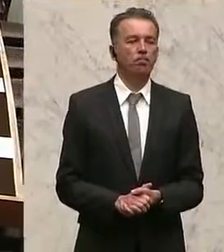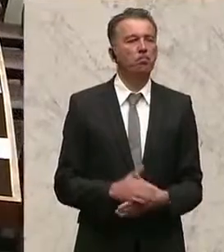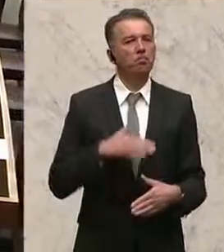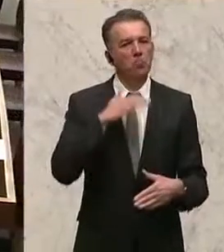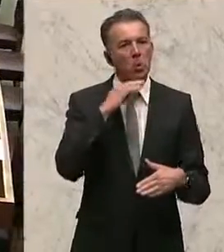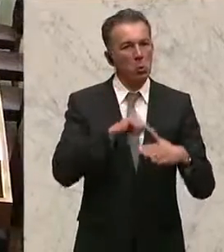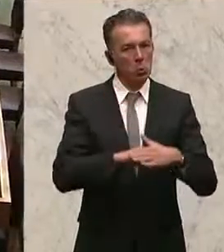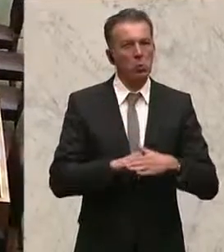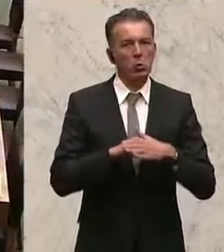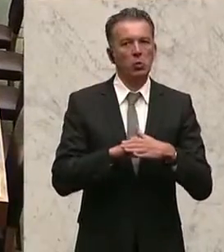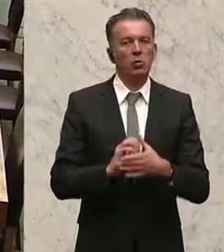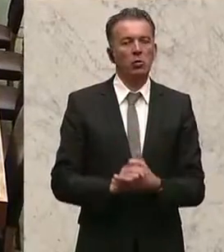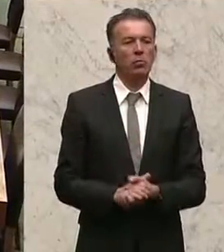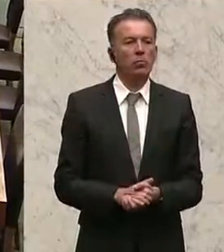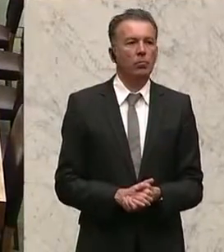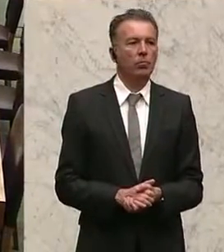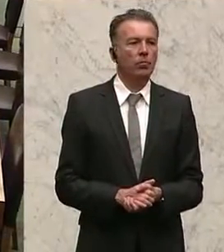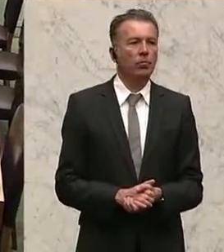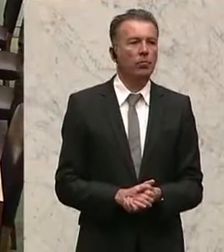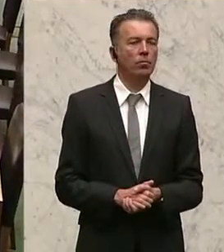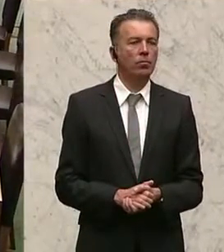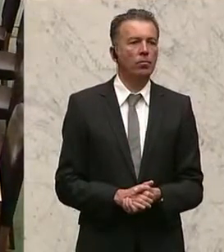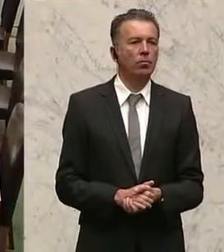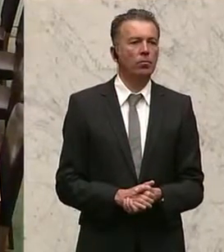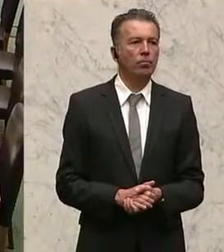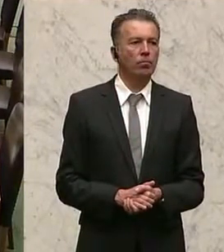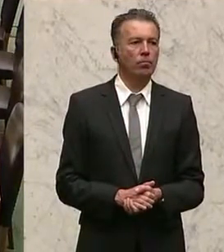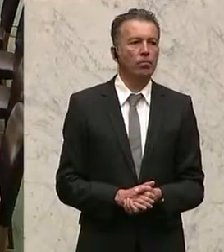-Justizsprecher Harald Stephan. Derzeit würden sie wie Privatpatienten behandelt. Vielen Dank.